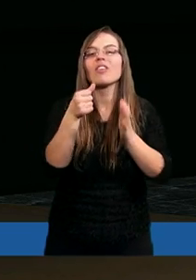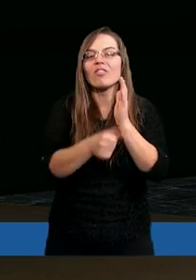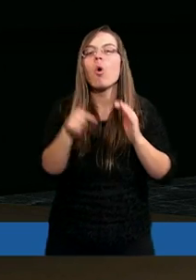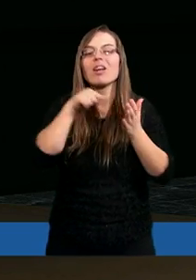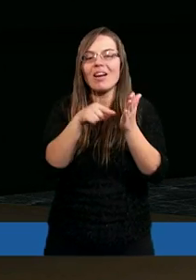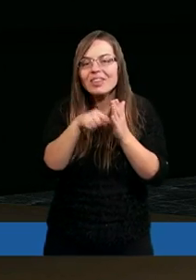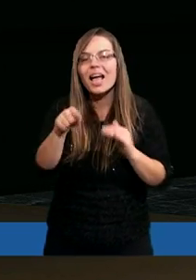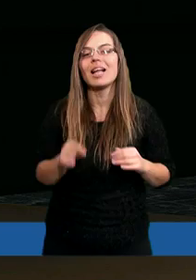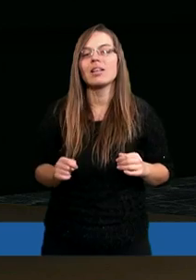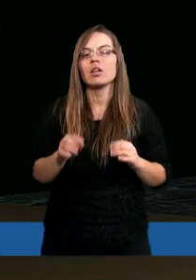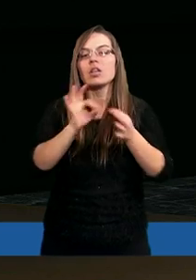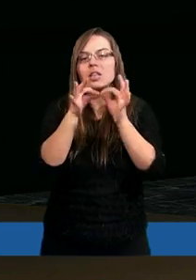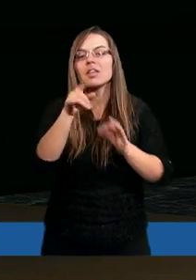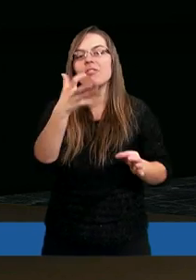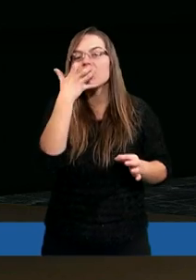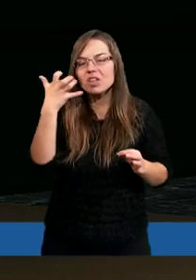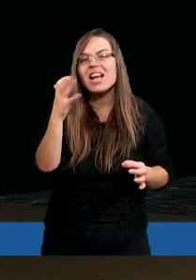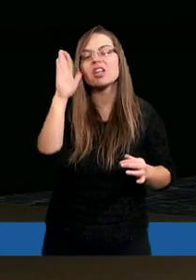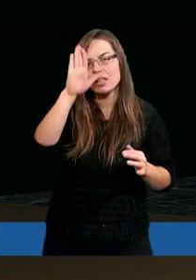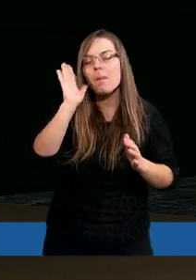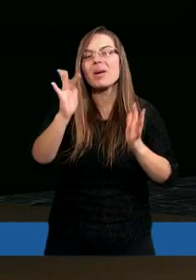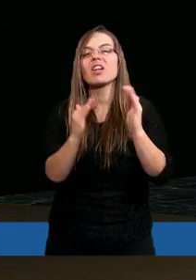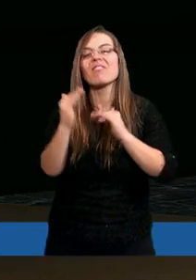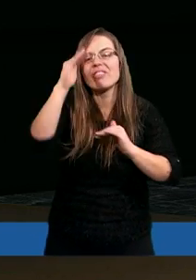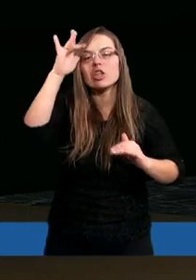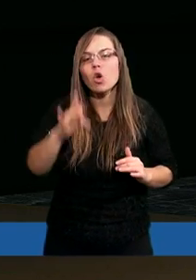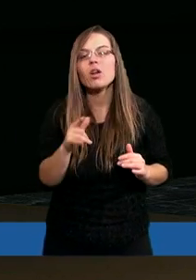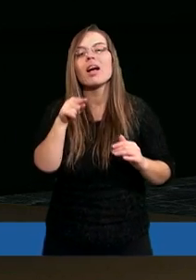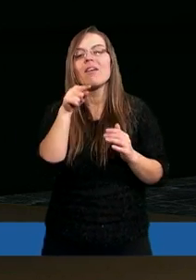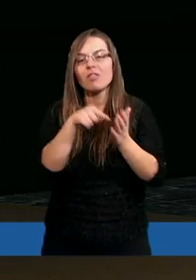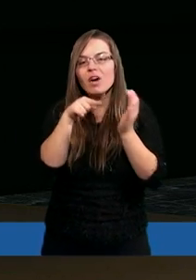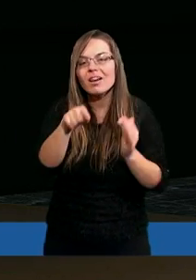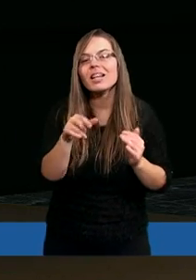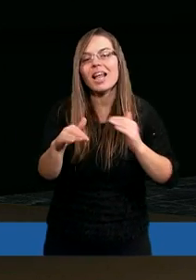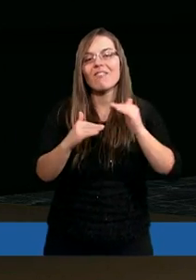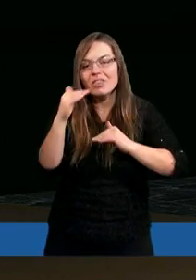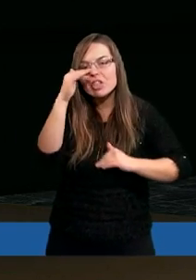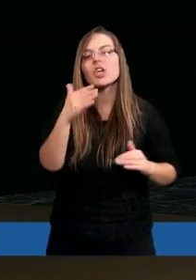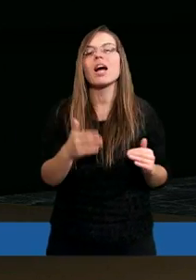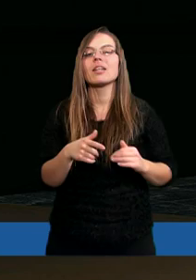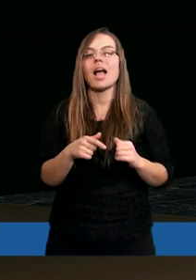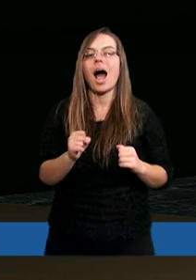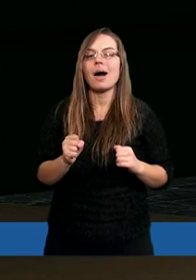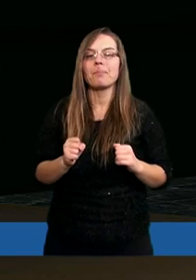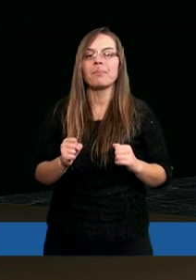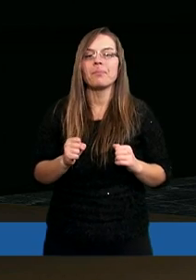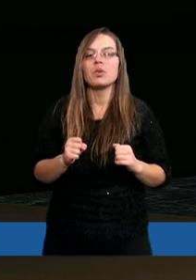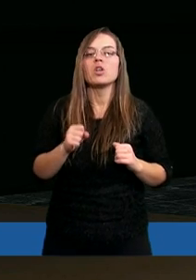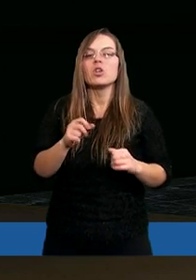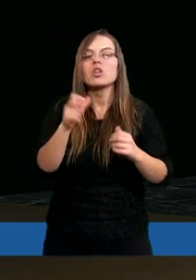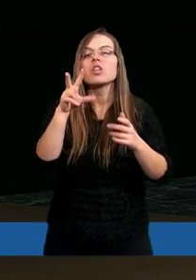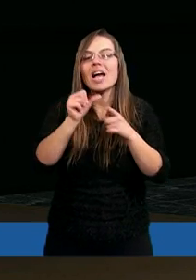wyłącznie wtedy, gdy on wcześniej będzie wywyższony, prawda? A tutaj mianem tego wywyższenia to wiemy doskonale,